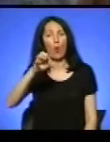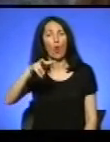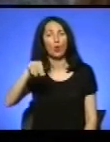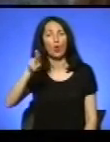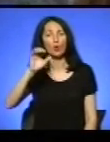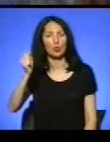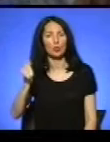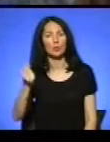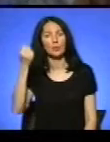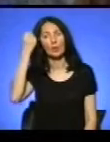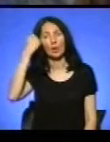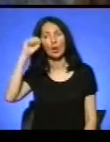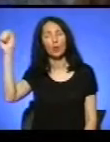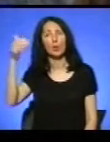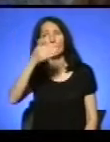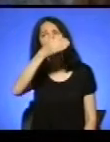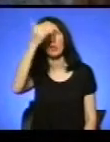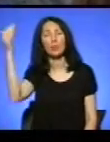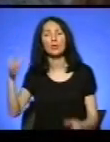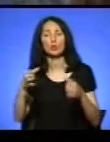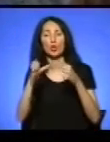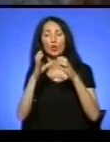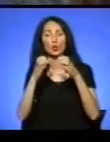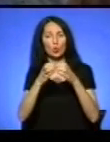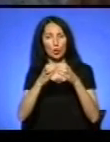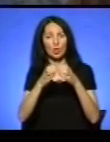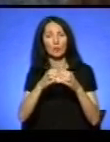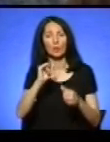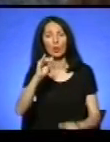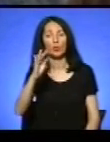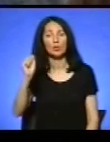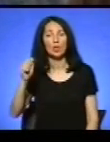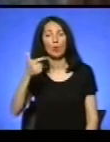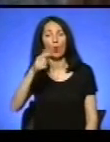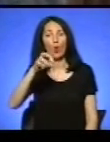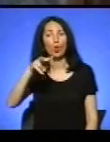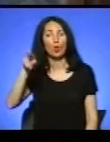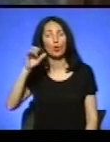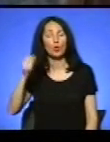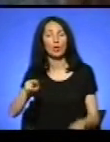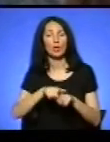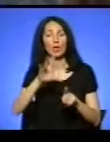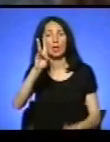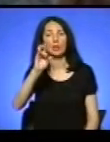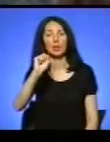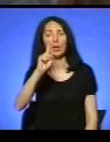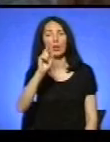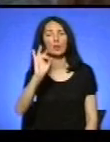героїв Небесної сотні Устима Голоднюка і Назарія Войтовича, двох